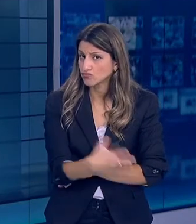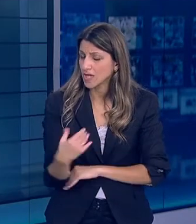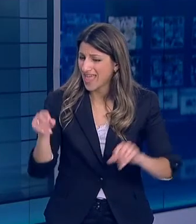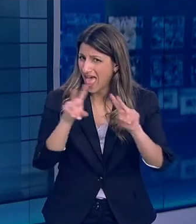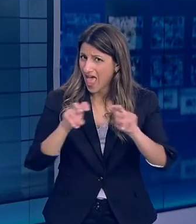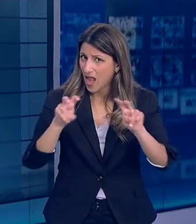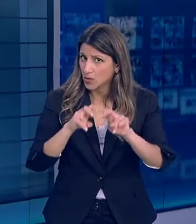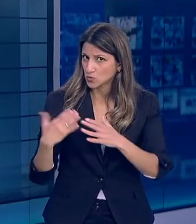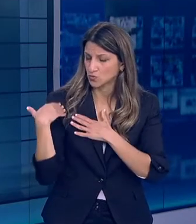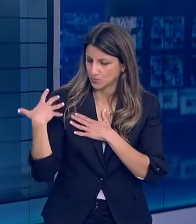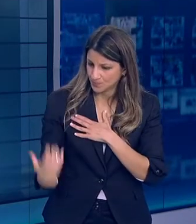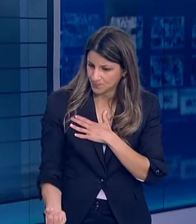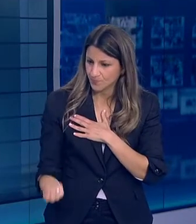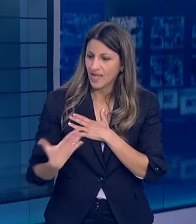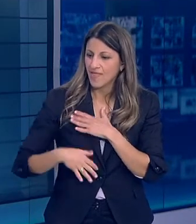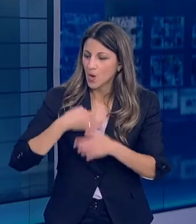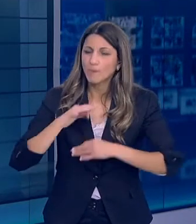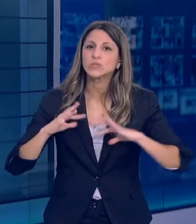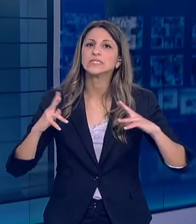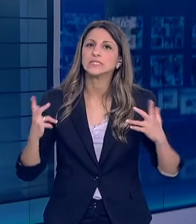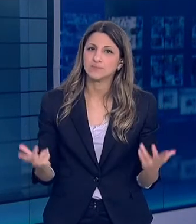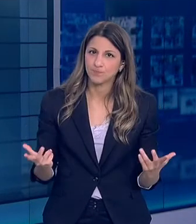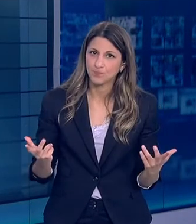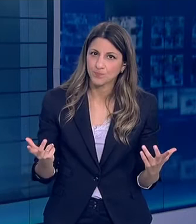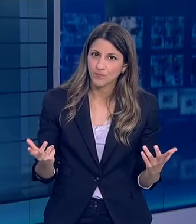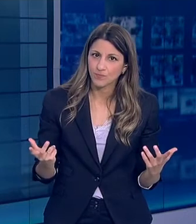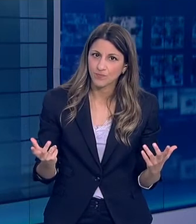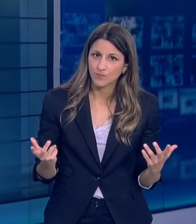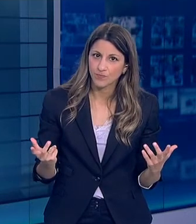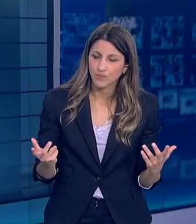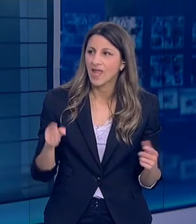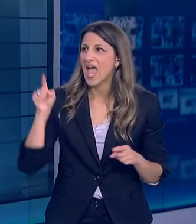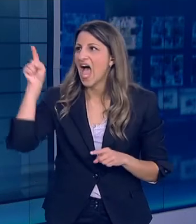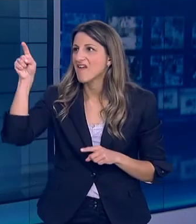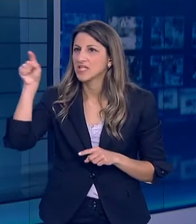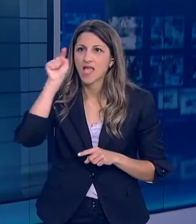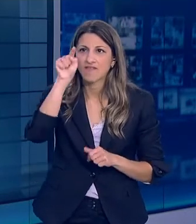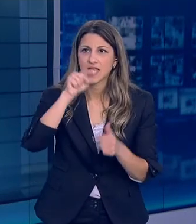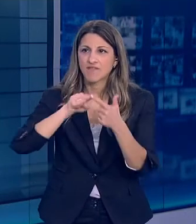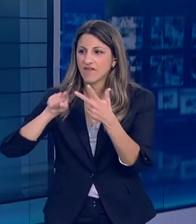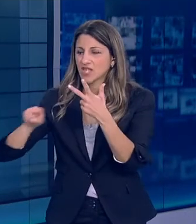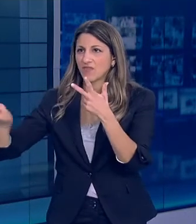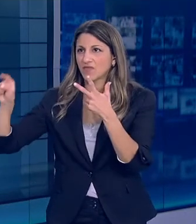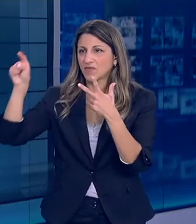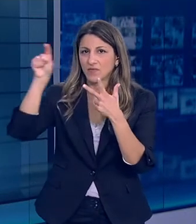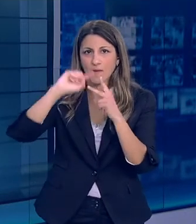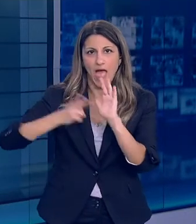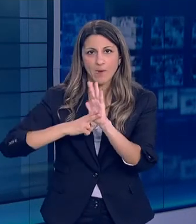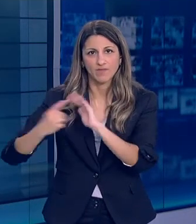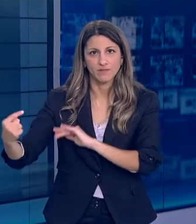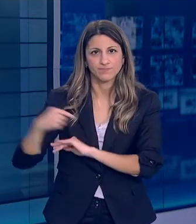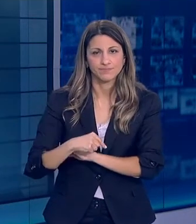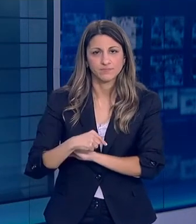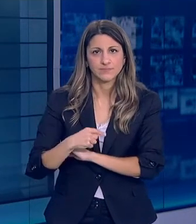Δεν θέλω να πω Ότι θα απογορεύεται Η είσοδος ή έξω από την ΧΙΨΗ χώρα Σίγουρα υπάρχουν πολλές χώρες Που έχουν παρόμοια επιδημιολογική